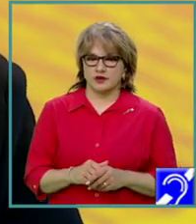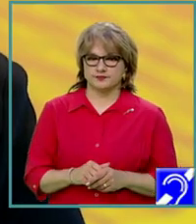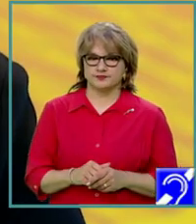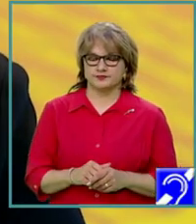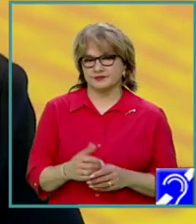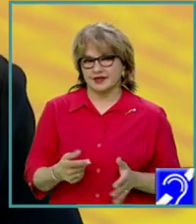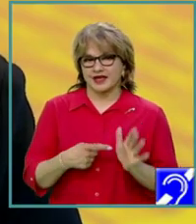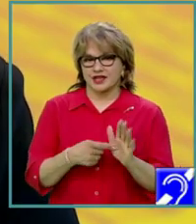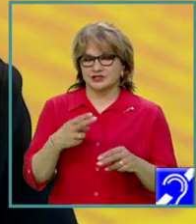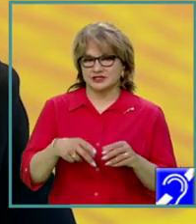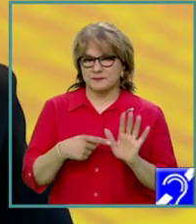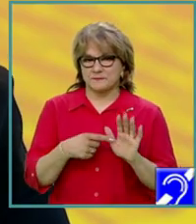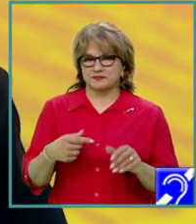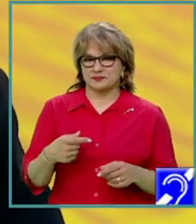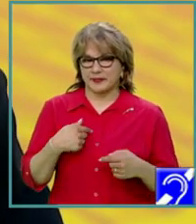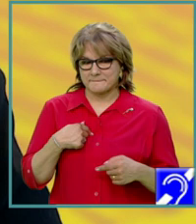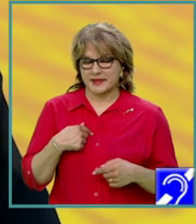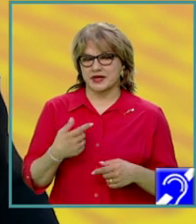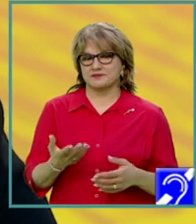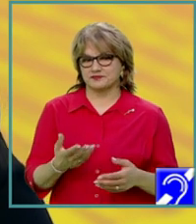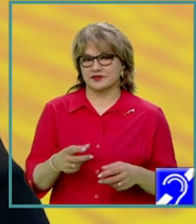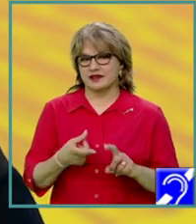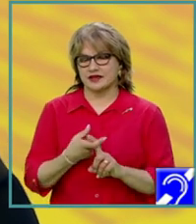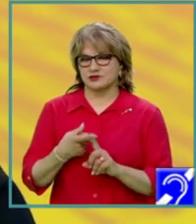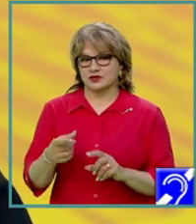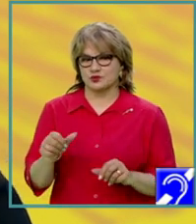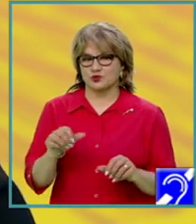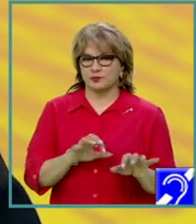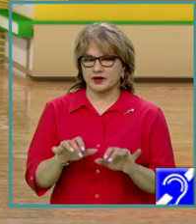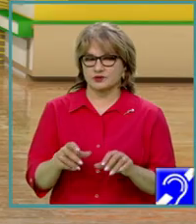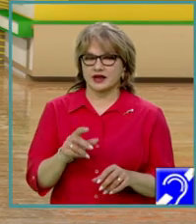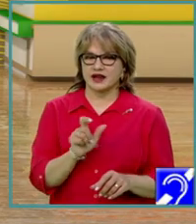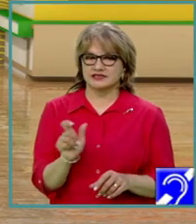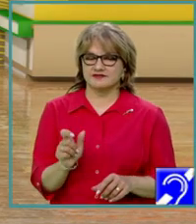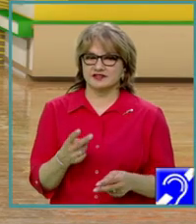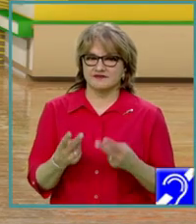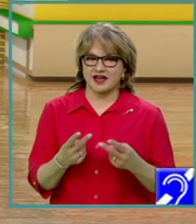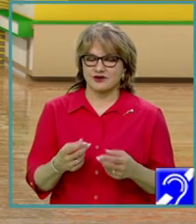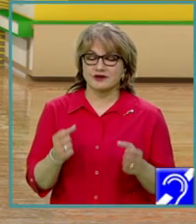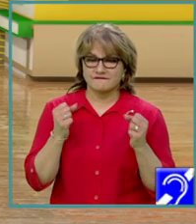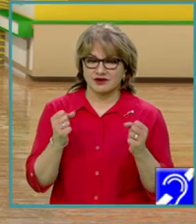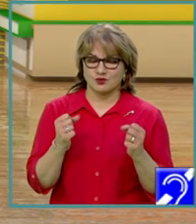fost prezentarea mea privind prelucrarea secvențelor de valori. Vă urez